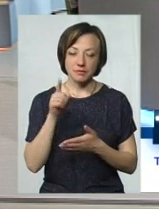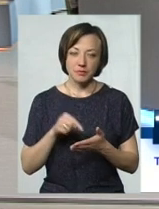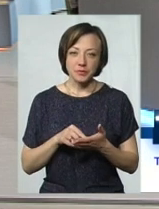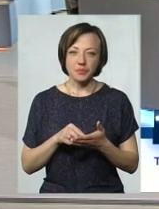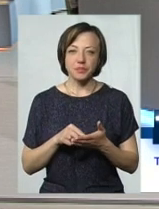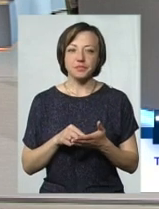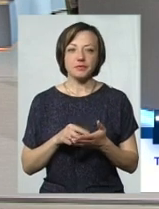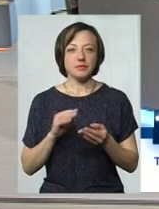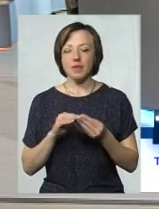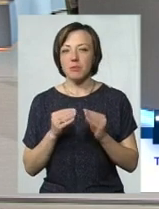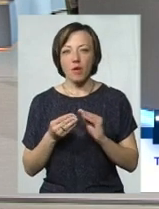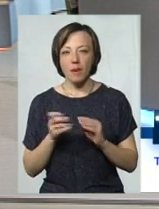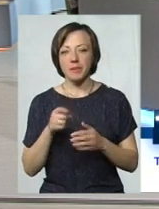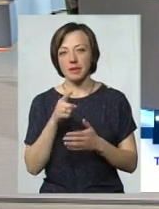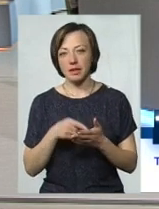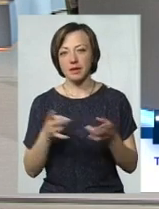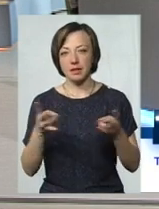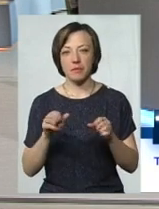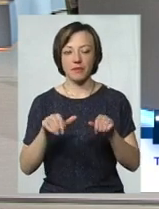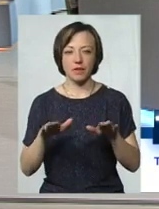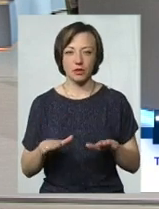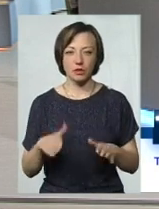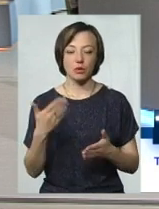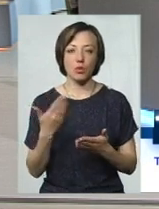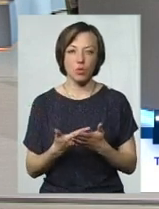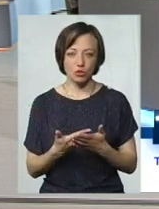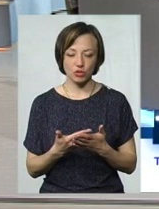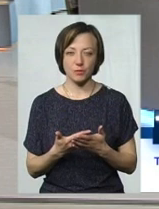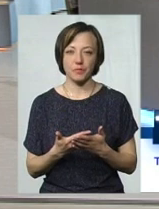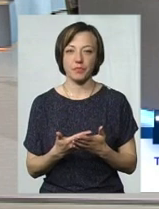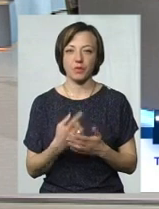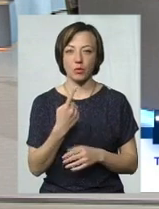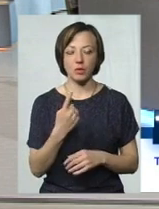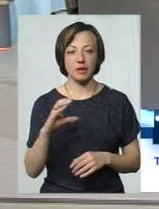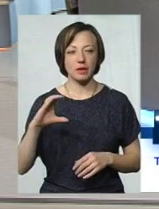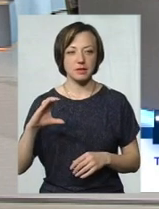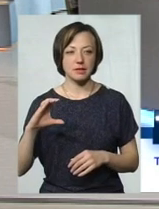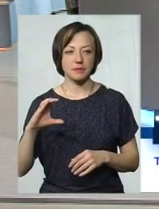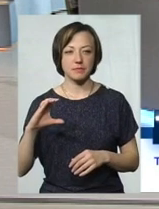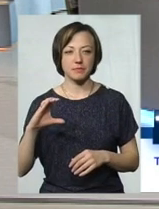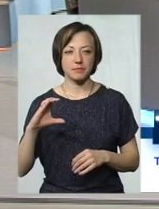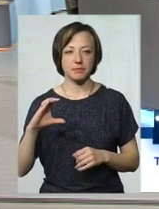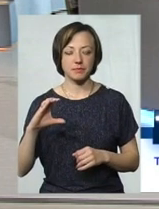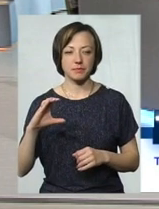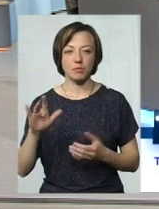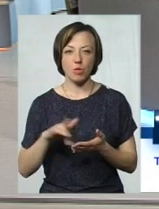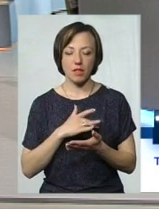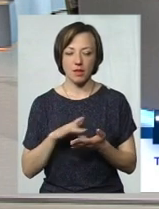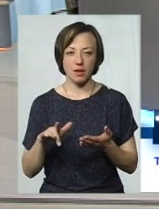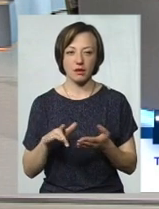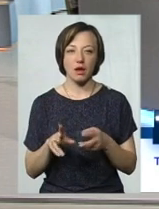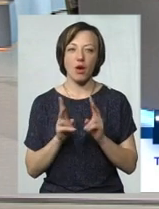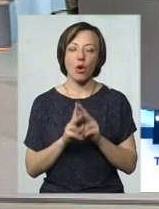не проблема, а питання, то його треба вирішувати. Отже, ОДНС, ті,